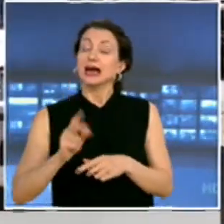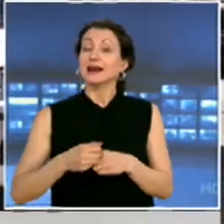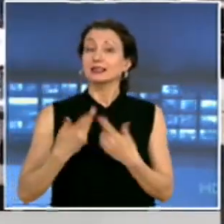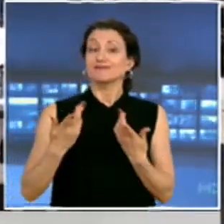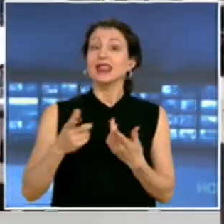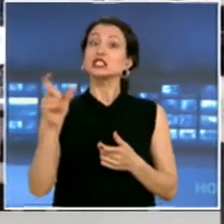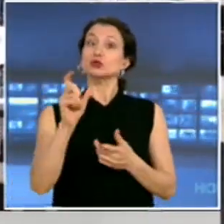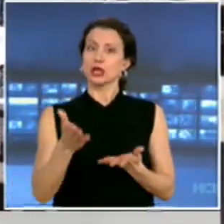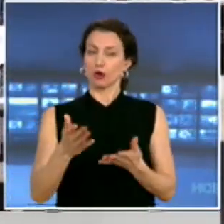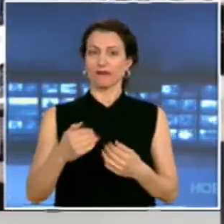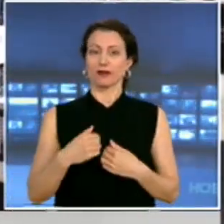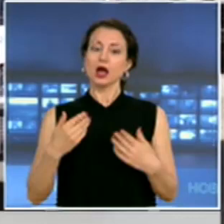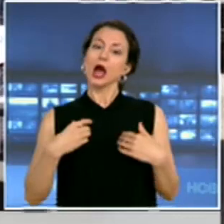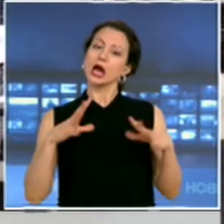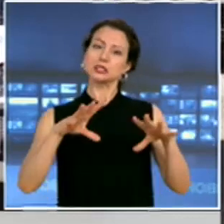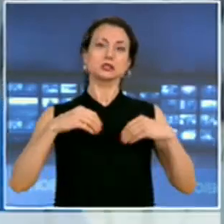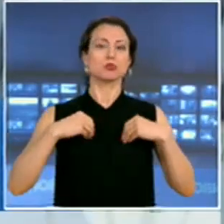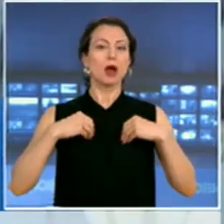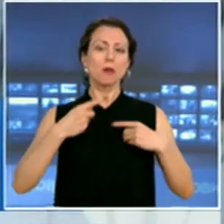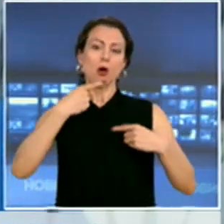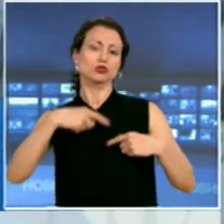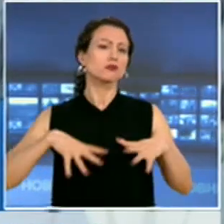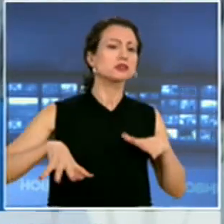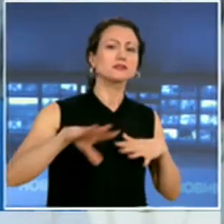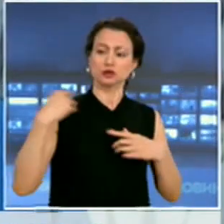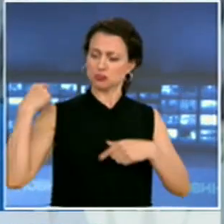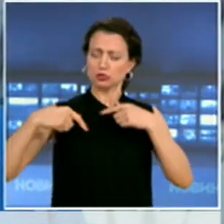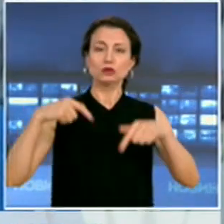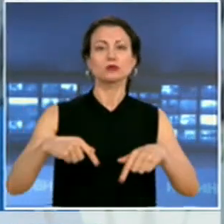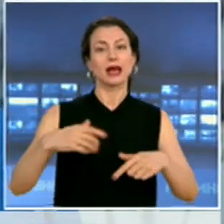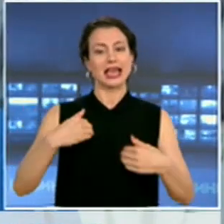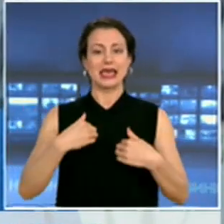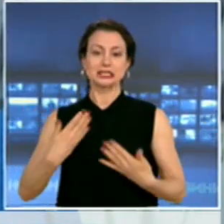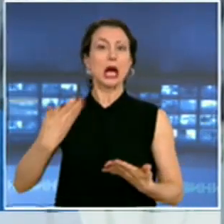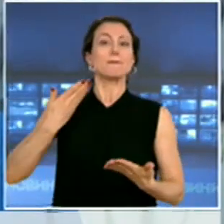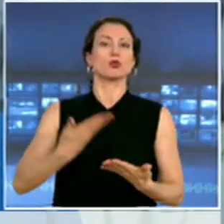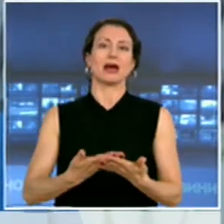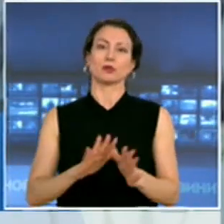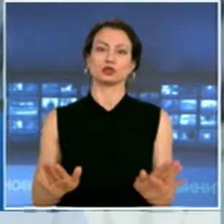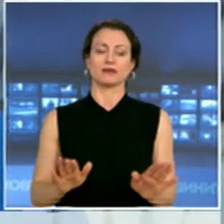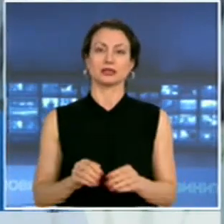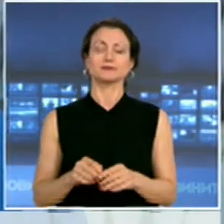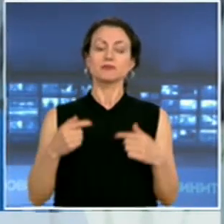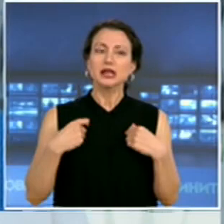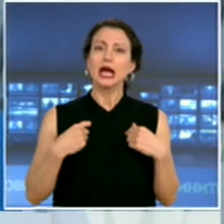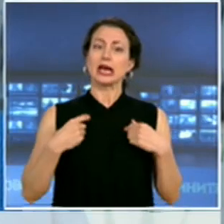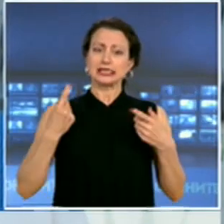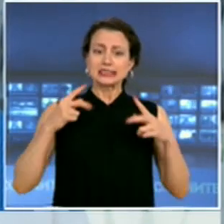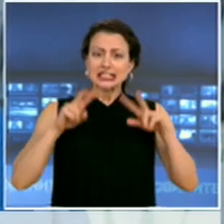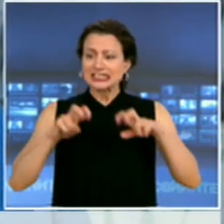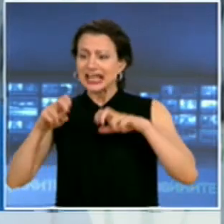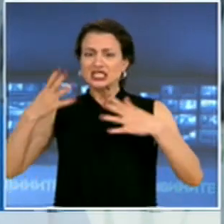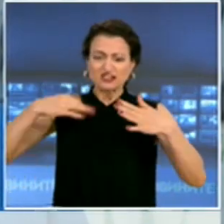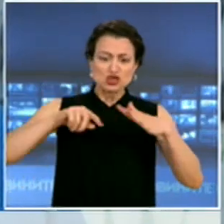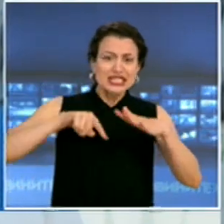случило се и подавам оставка. Така изследвахме всички детайли по отношение на организацията, развитието на събитията